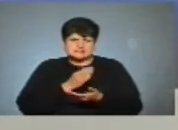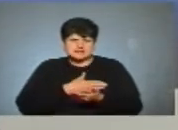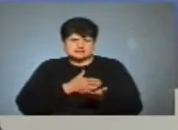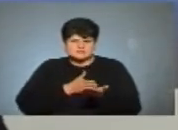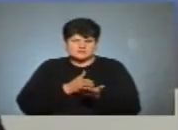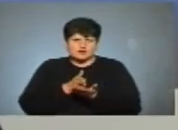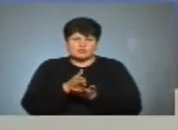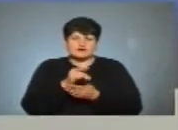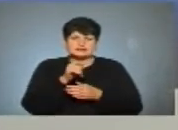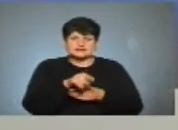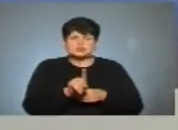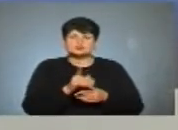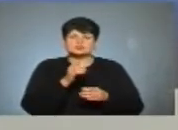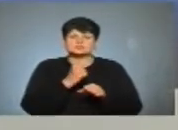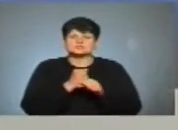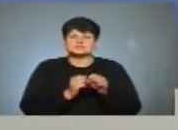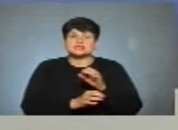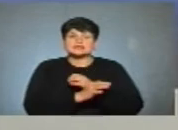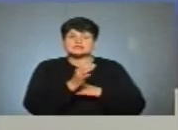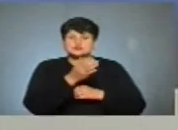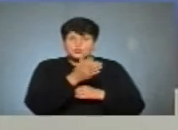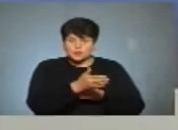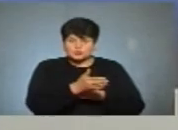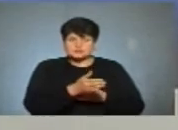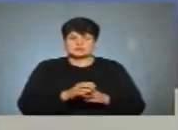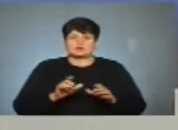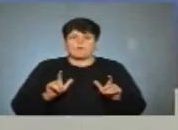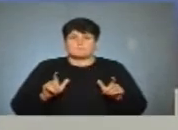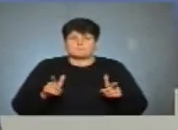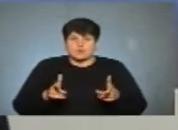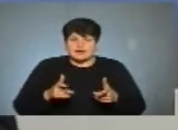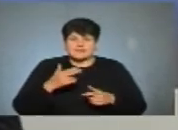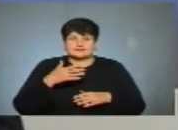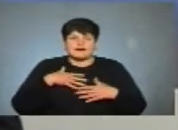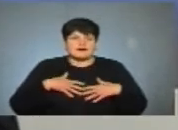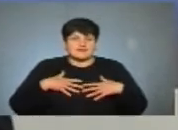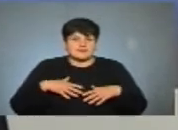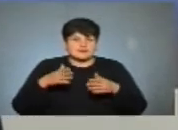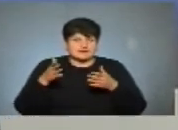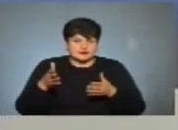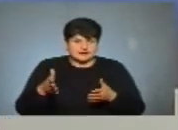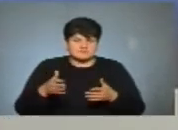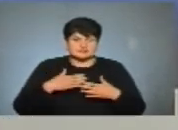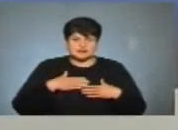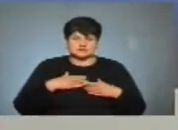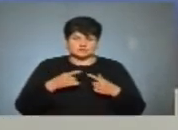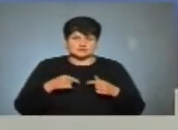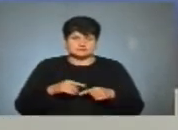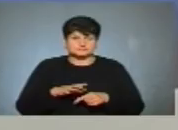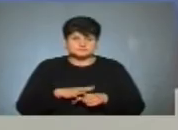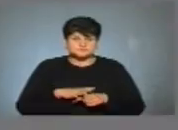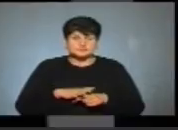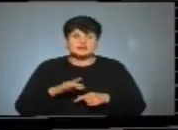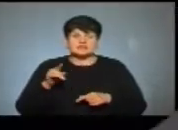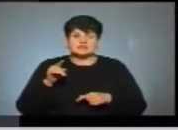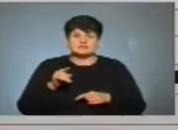відбувається на Сході, в блокаду Криму, яка на той момент нашою організацією розвивалася. І,